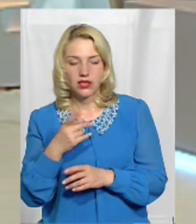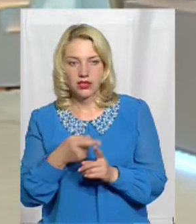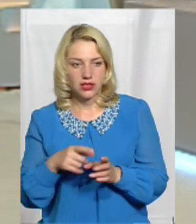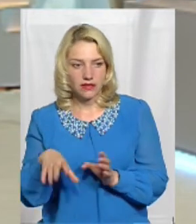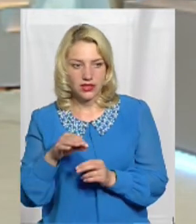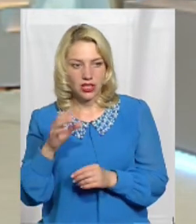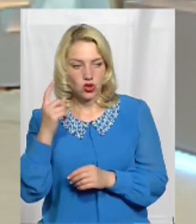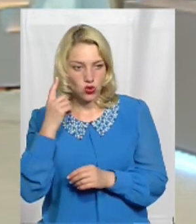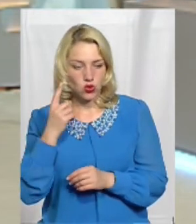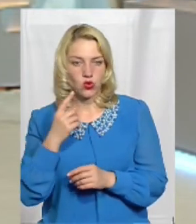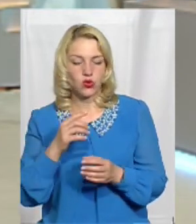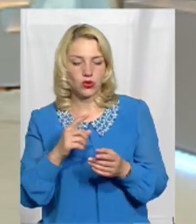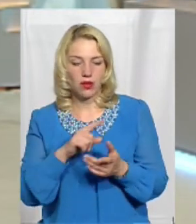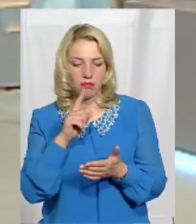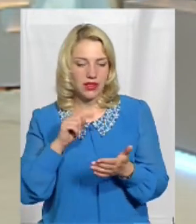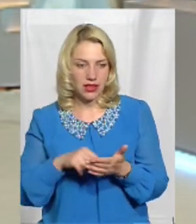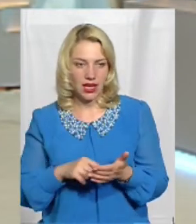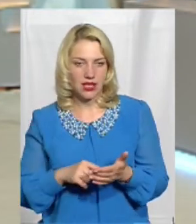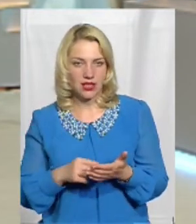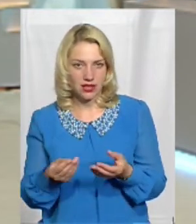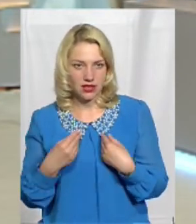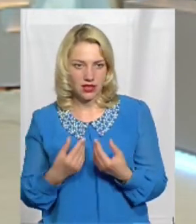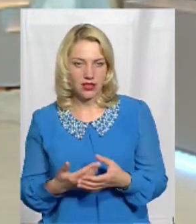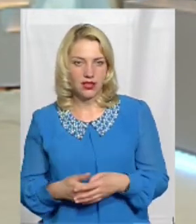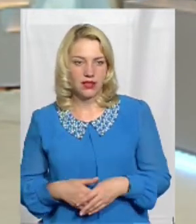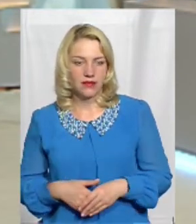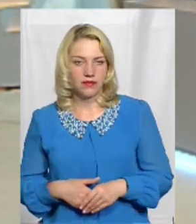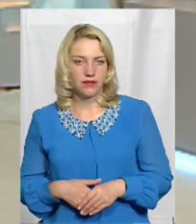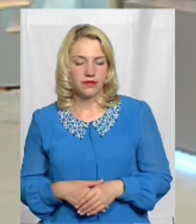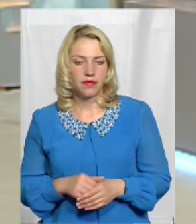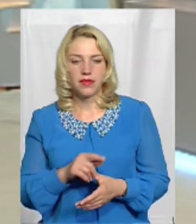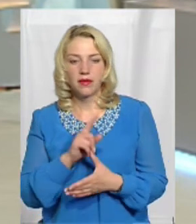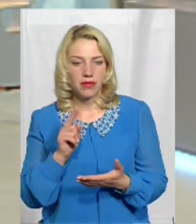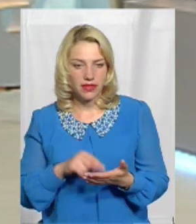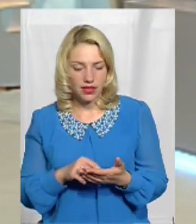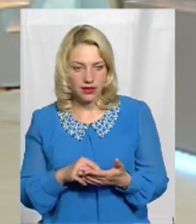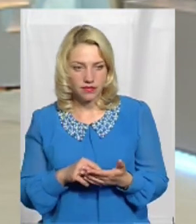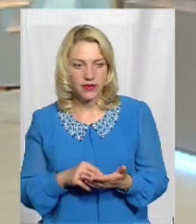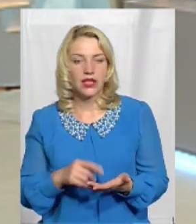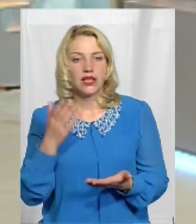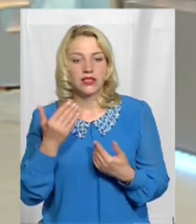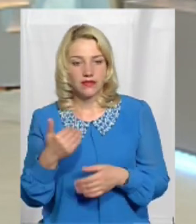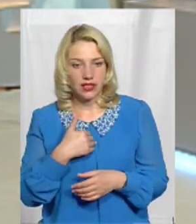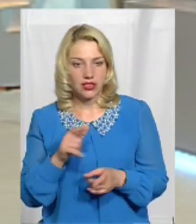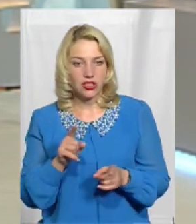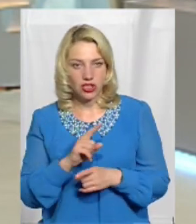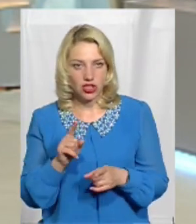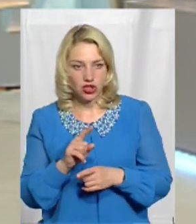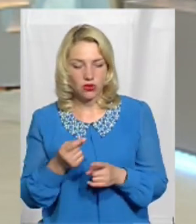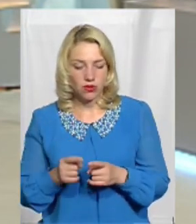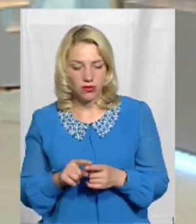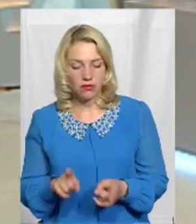все вже чули Будь ласка, формулюйте своє питання Ми вас чули Так, питання такого роду Якщо ви хочете, щоб ми